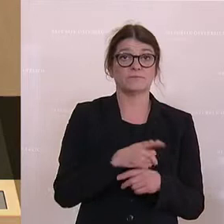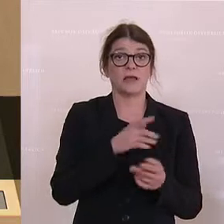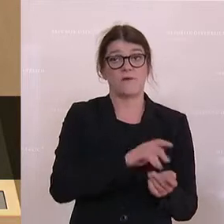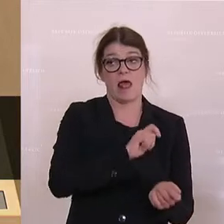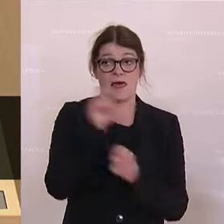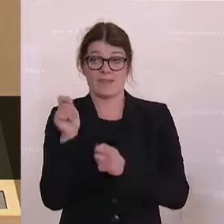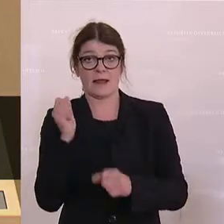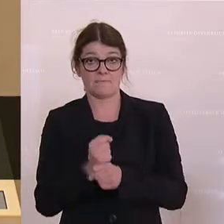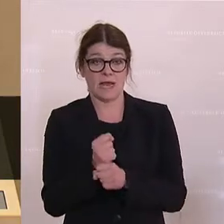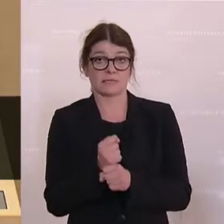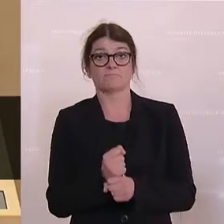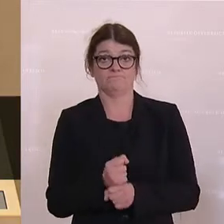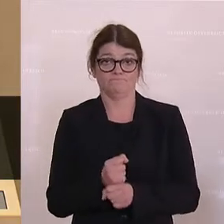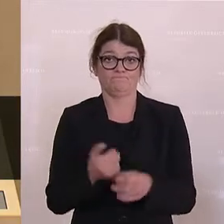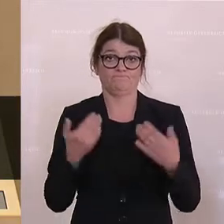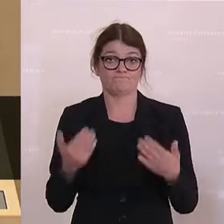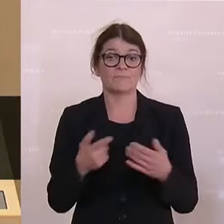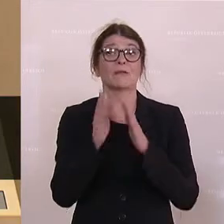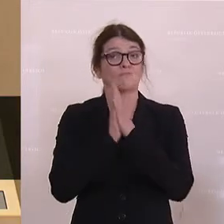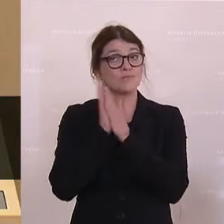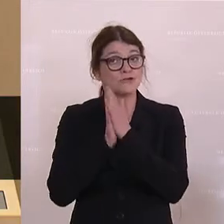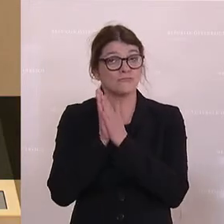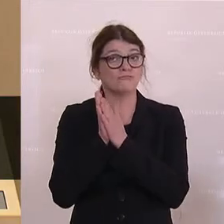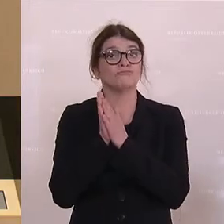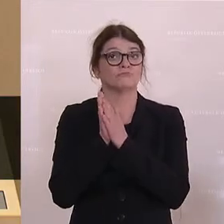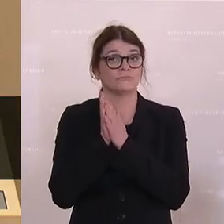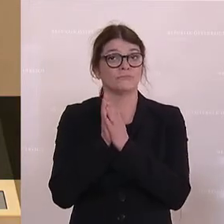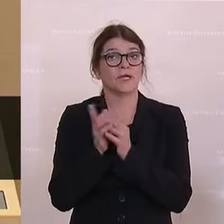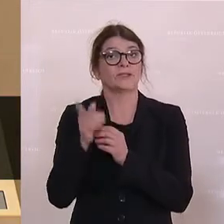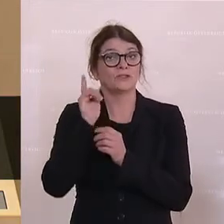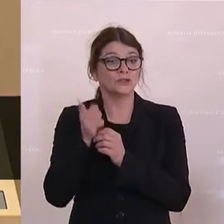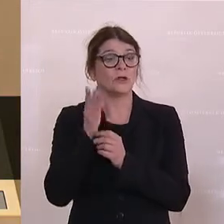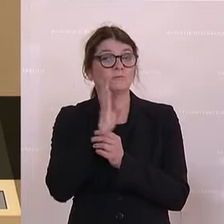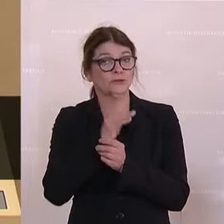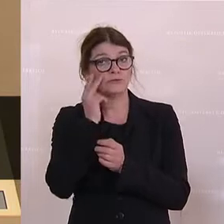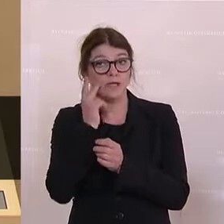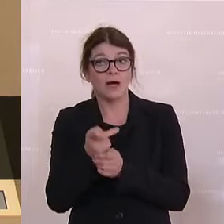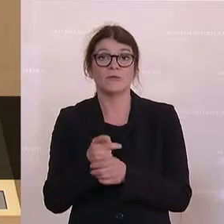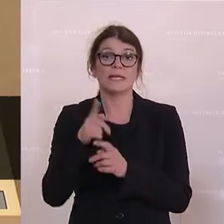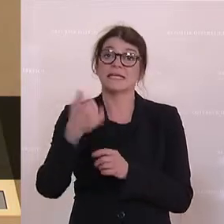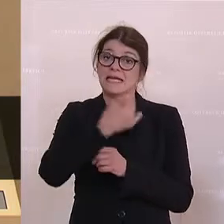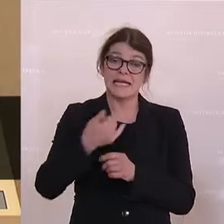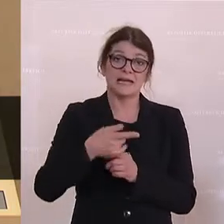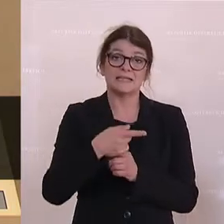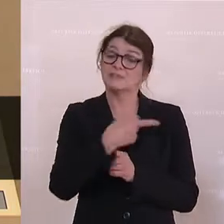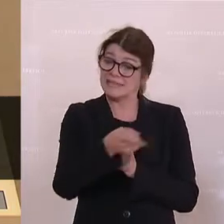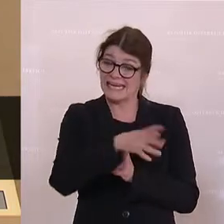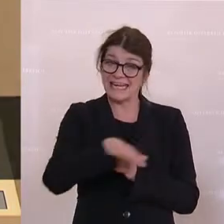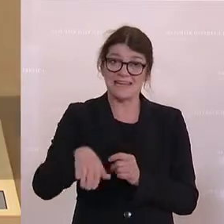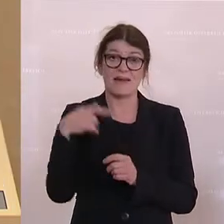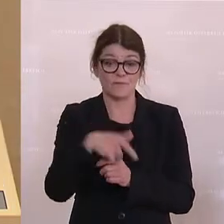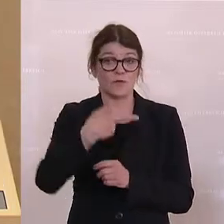Antrag gestellt, in dem sie bitten, dafür zu sorgen, dass jene Kinder, die aus